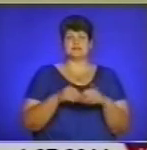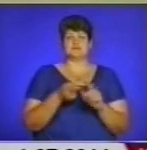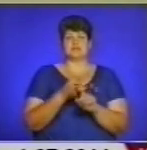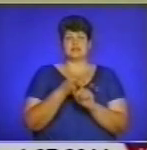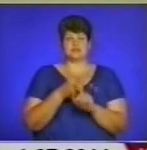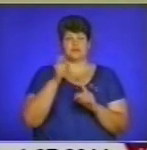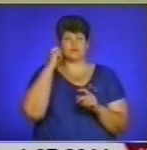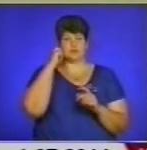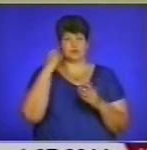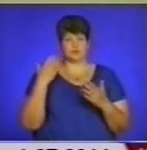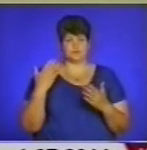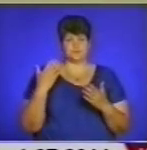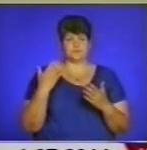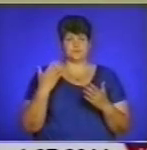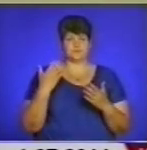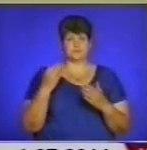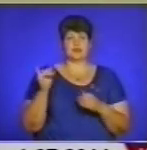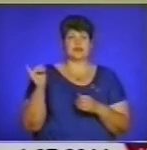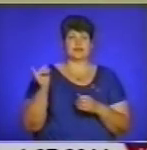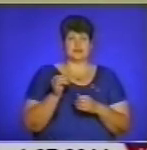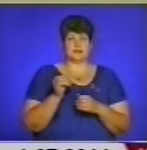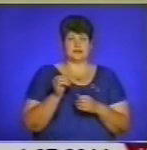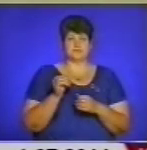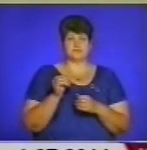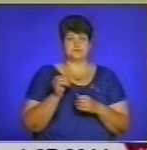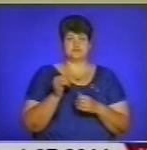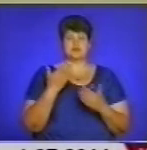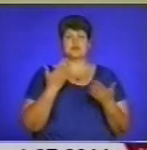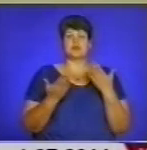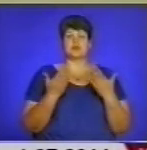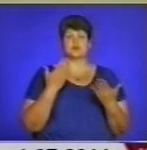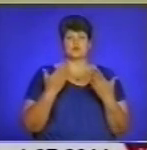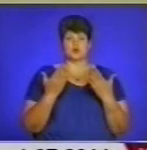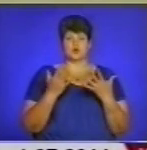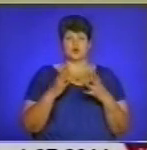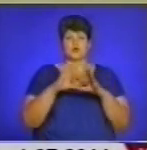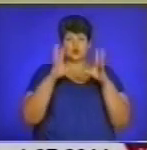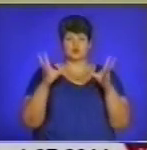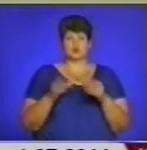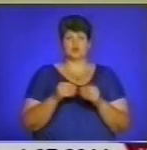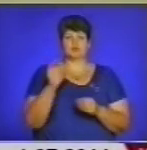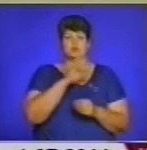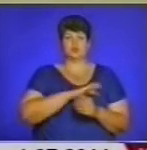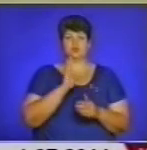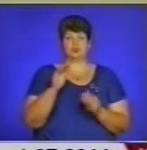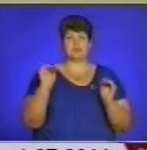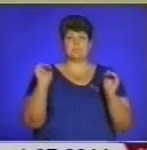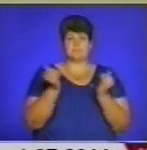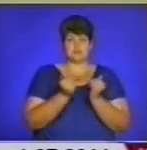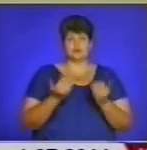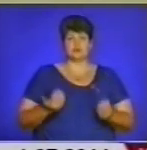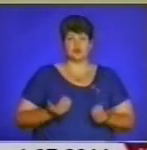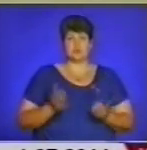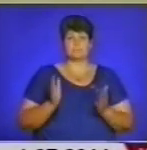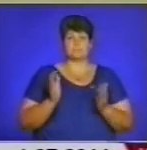вікових категорій. І якщо сукупний дохід буде менший від прожиткового